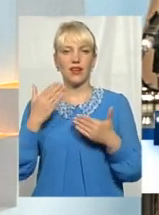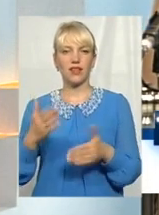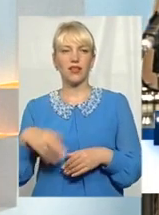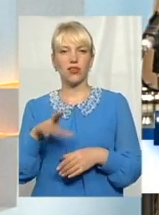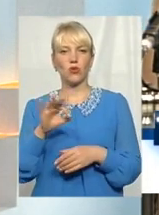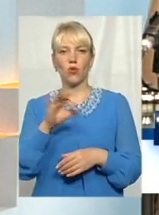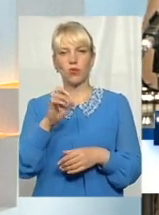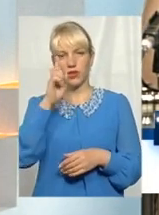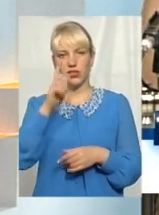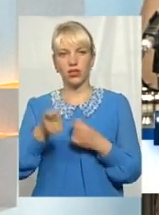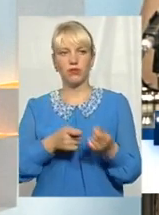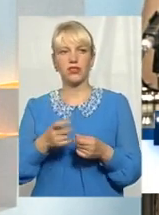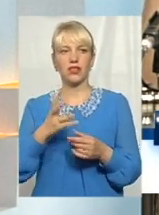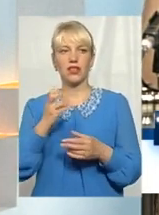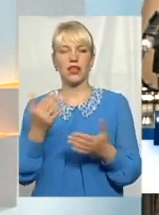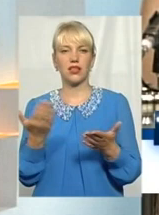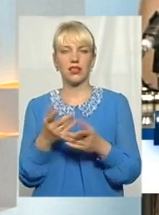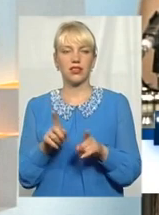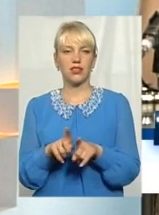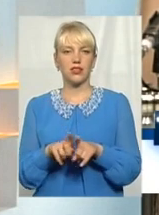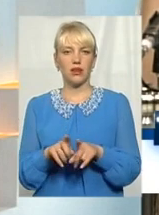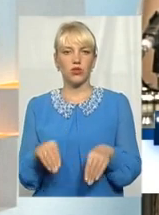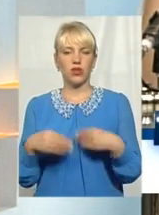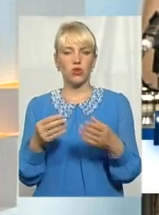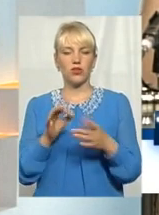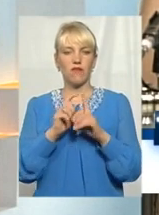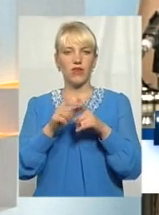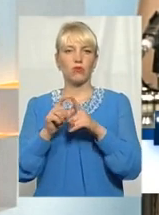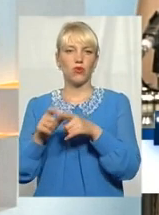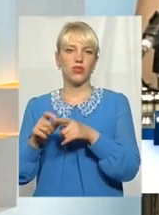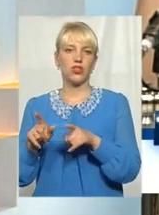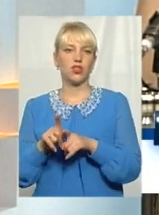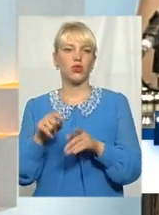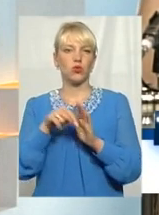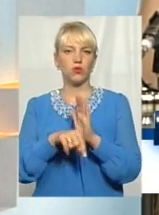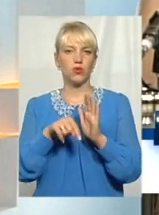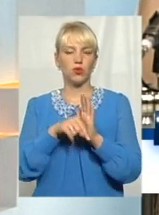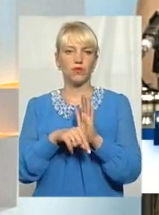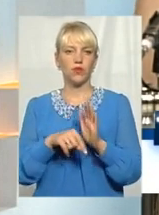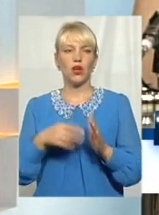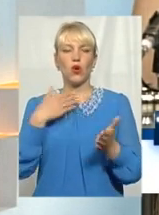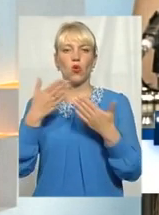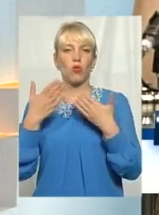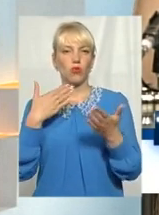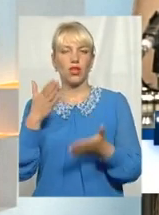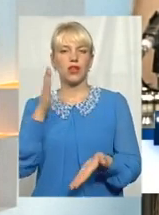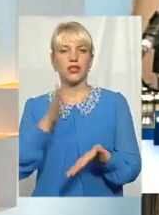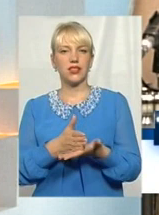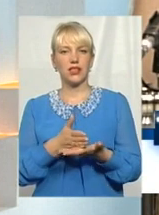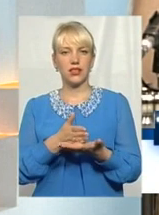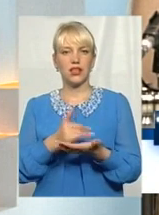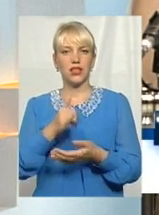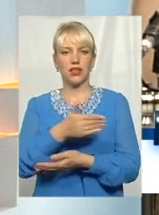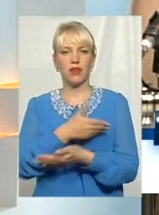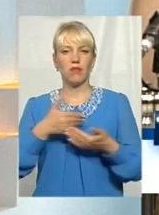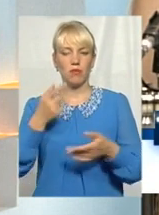облдержадміністрації, на які так само даються відповіді. Тобто, комунікація є, і ми